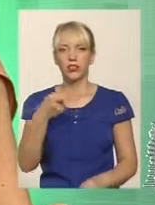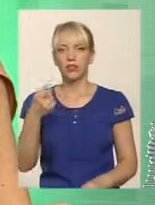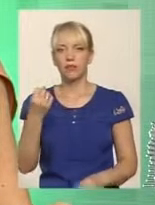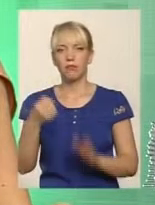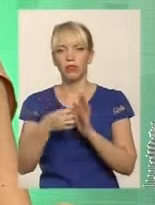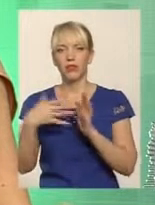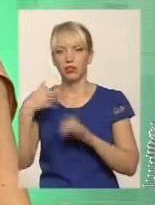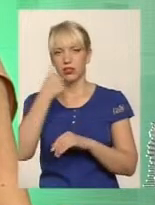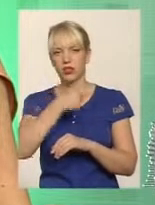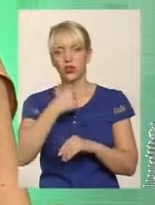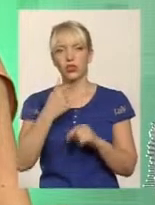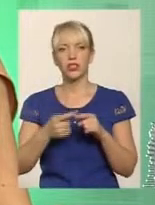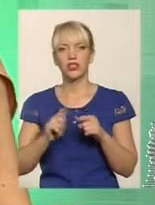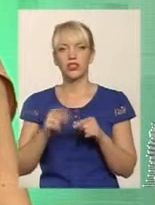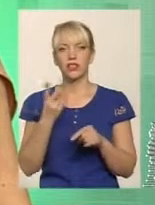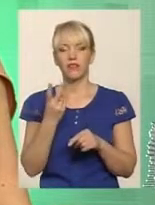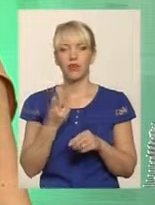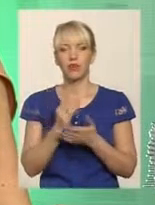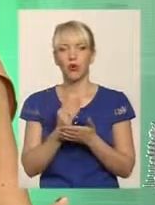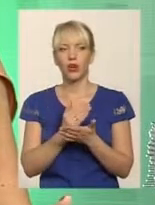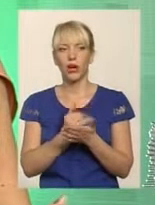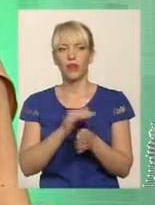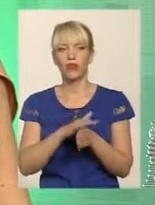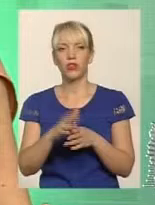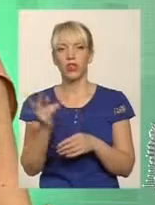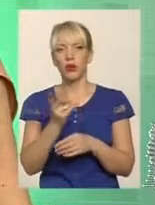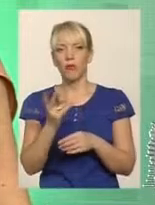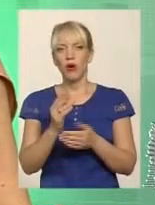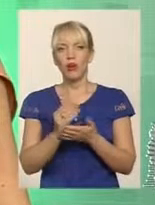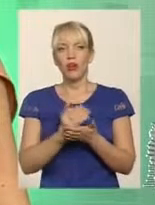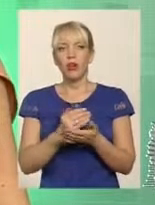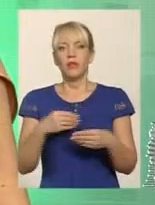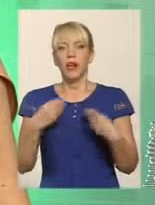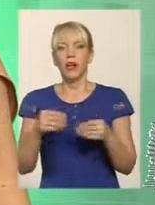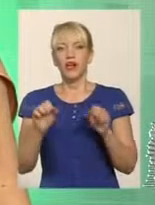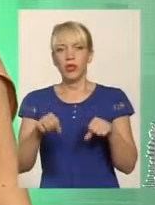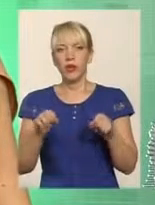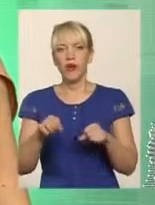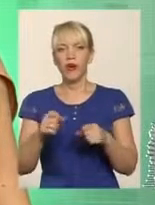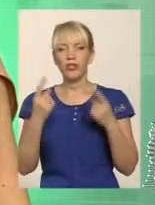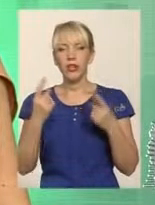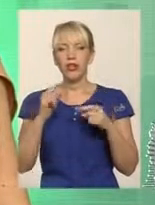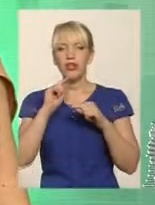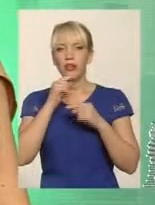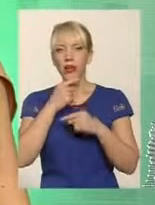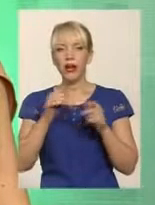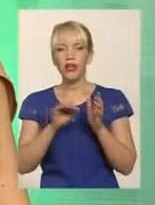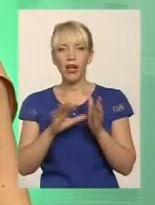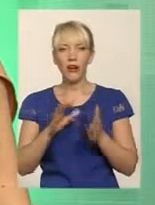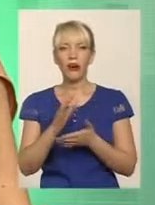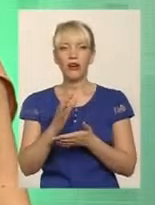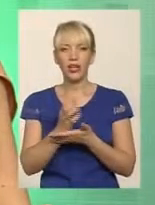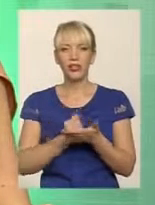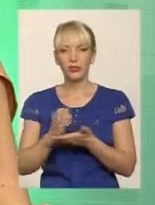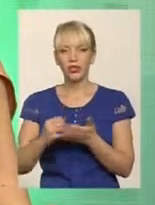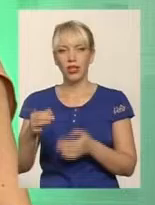роки. І ці дві програми, виконання цих обох програм дало змогу значно зекономити енергоресурси в